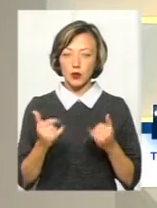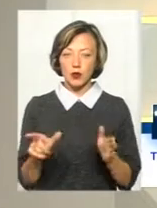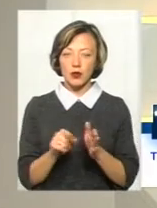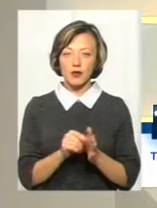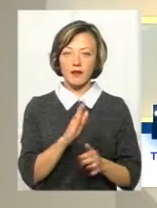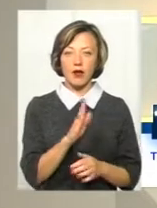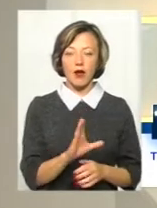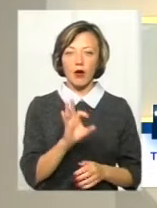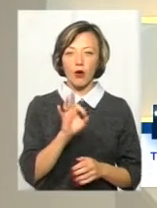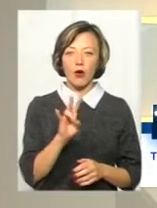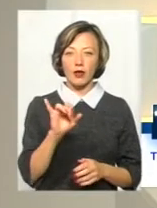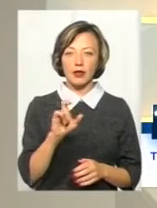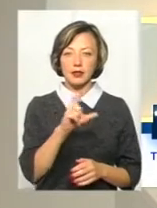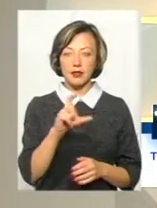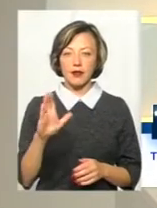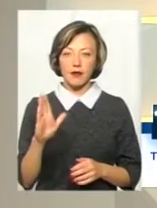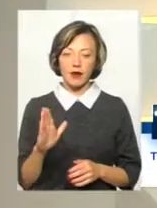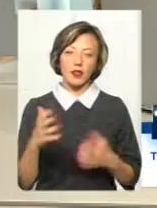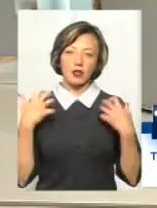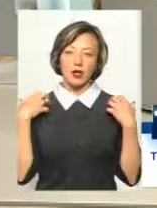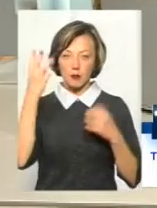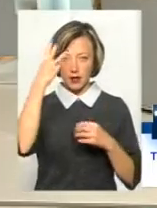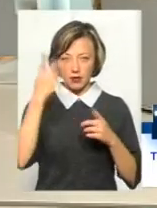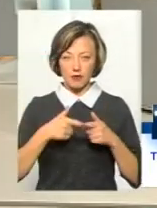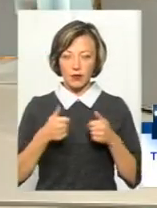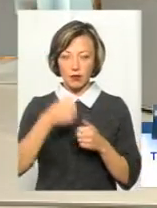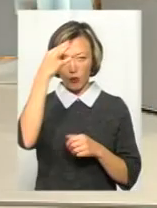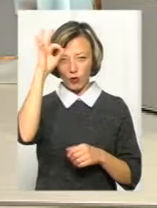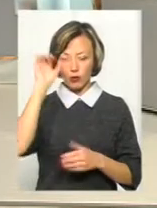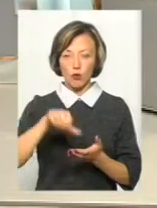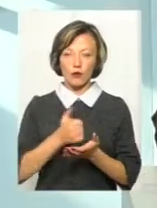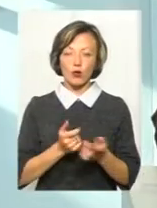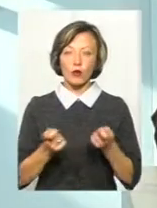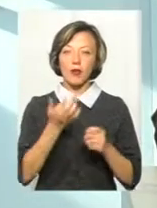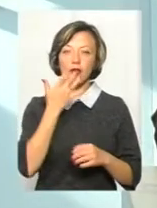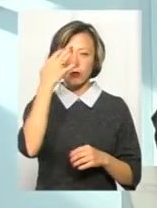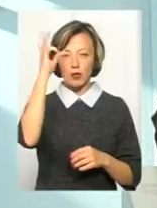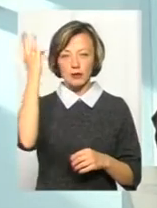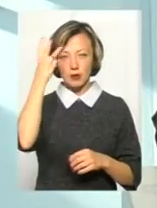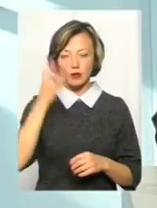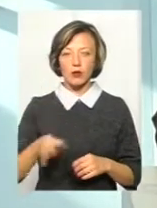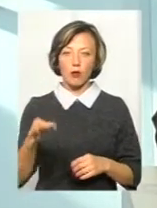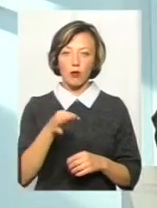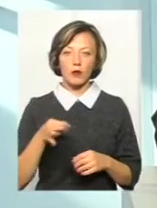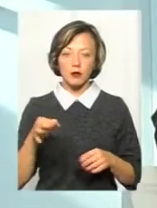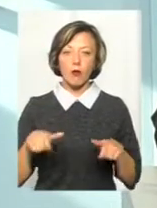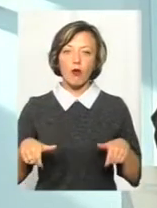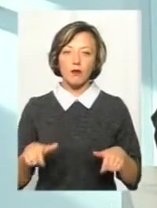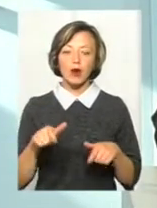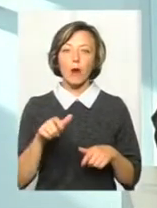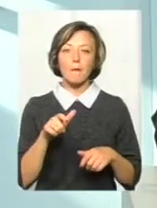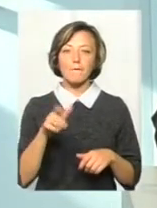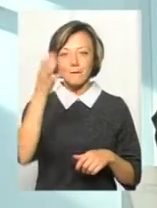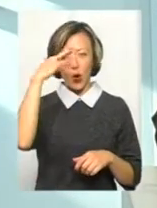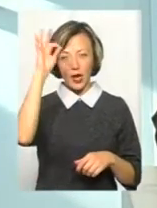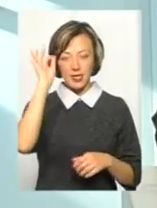Валерієм Анісєвим, начальником Хмельницького відділу поліцію, головного управління Нацполіції у Хмельницькій області, полковником поліції. Доброго дня,